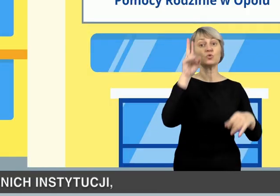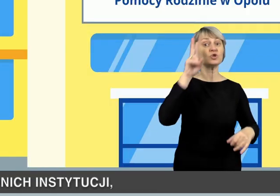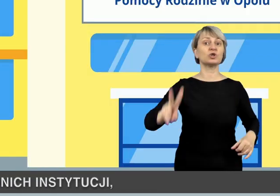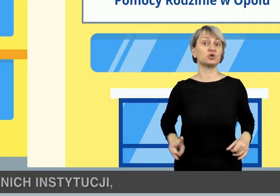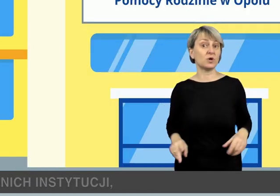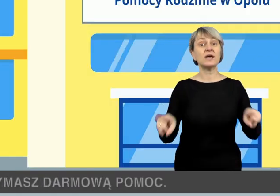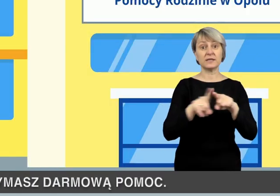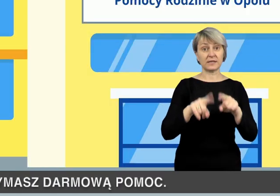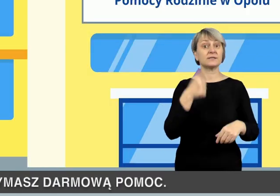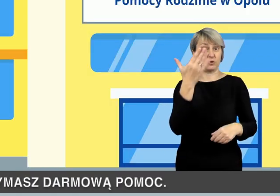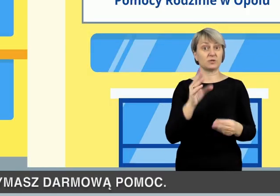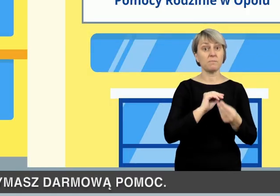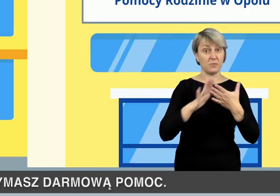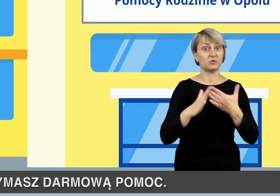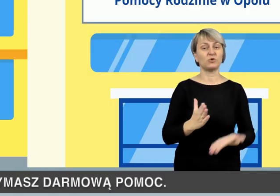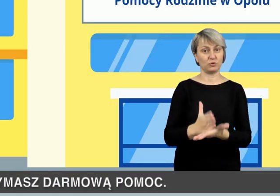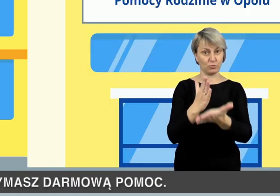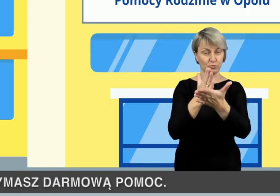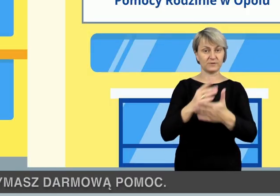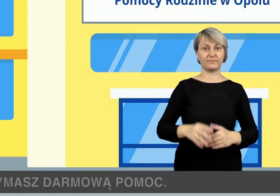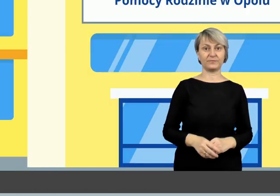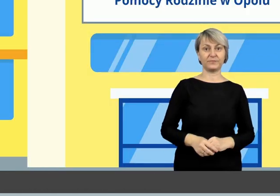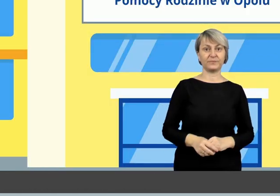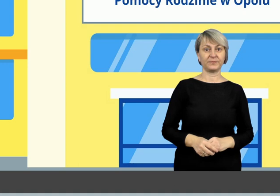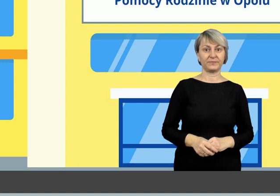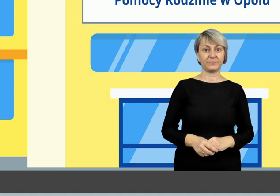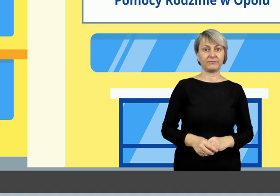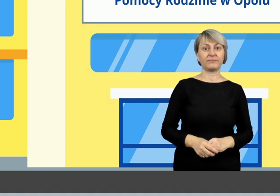odpowiednich instytucji, gdzie również otrzymasz darmową pomoc.